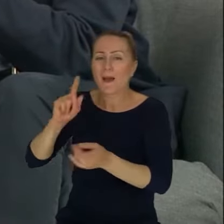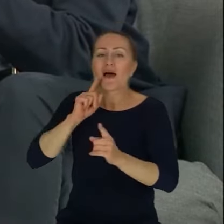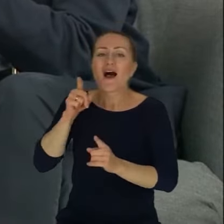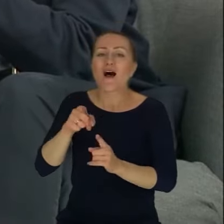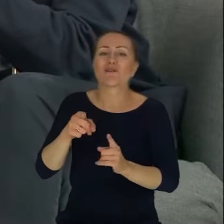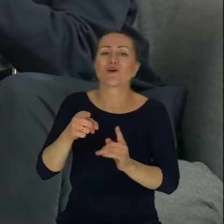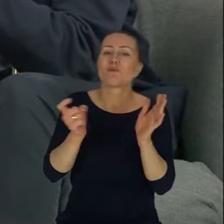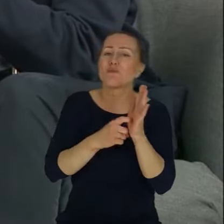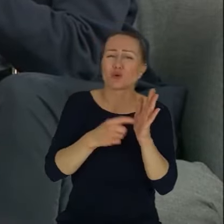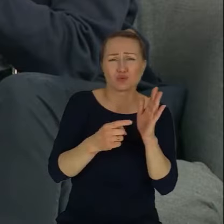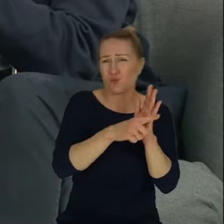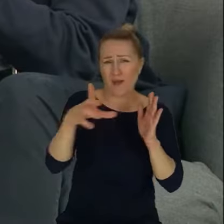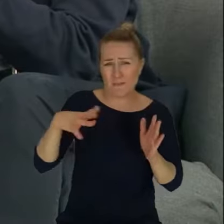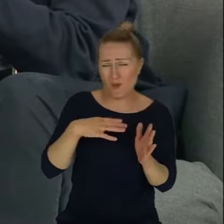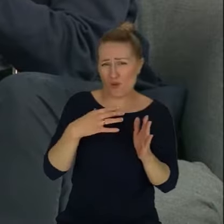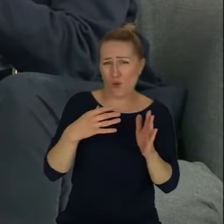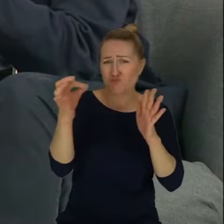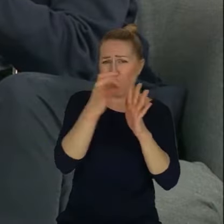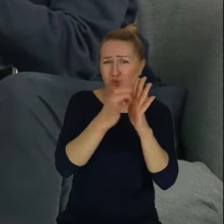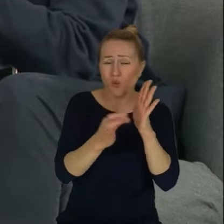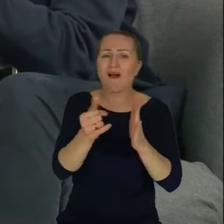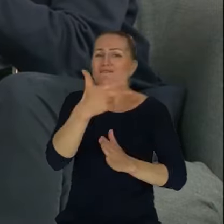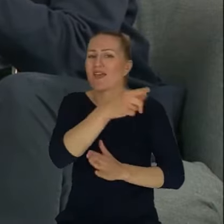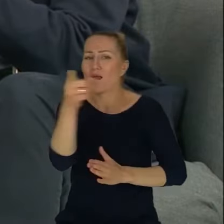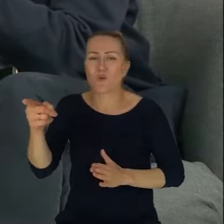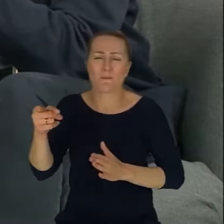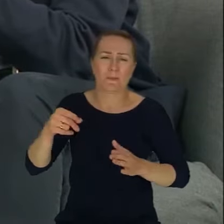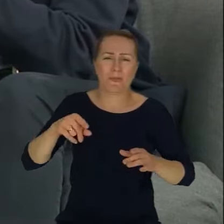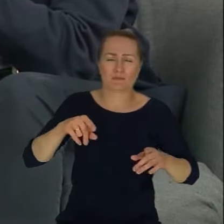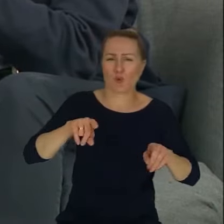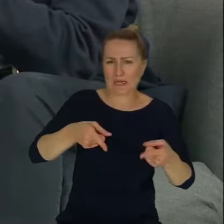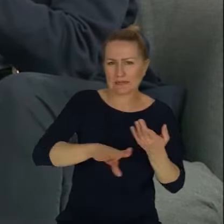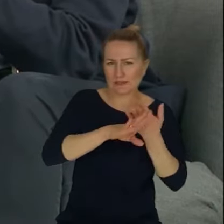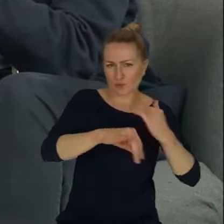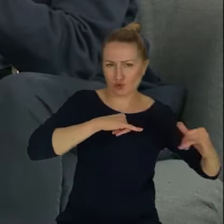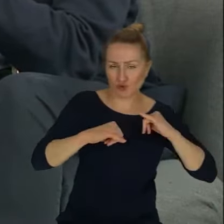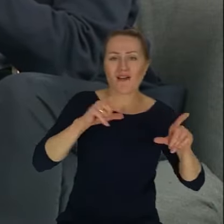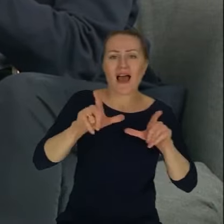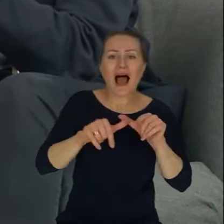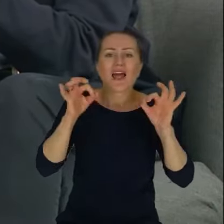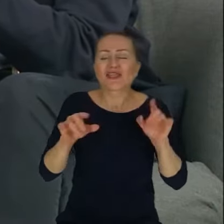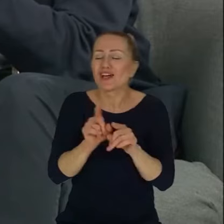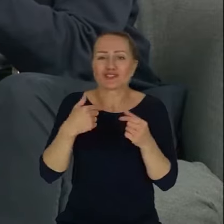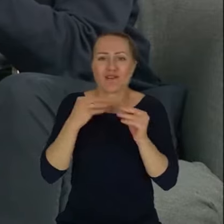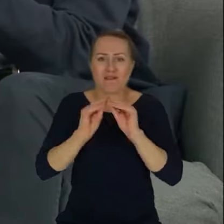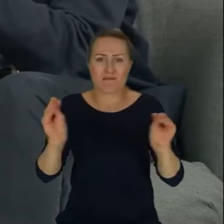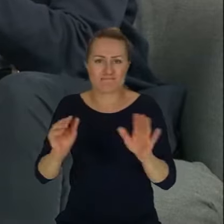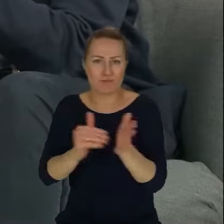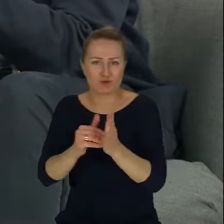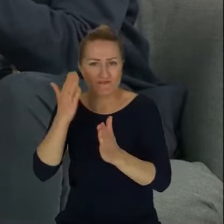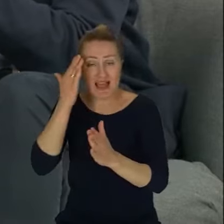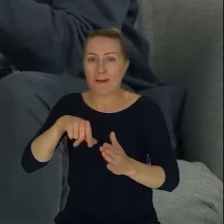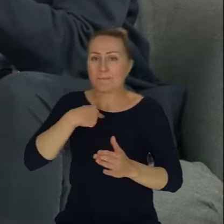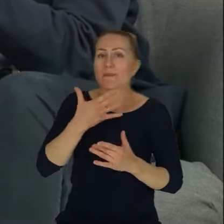przecież FRSI również, tak? My nie mamy w zasadzie takiego rodzaju nauczania, to jest jak alfabetyzacja kiedyś, nie? Że my w ogóle edukacji informacyjnej, jak my mówimy edukacja cyfrowa, wiele